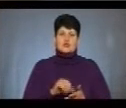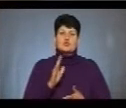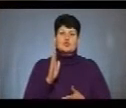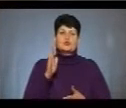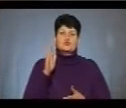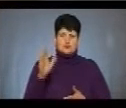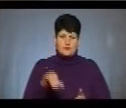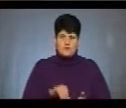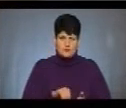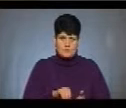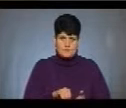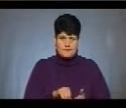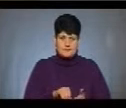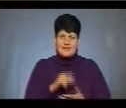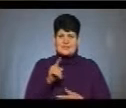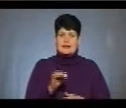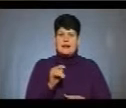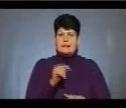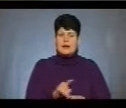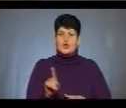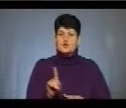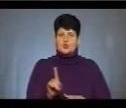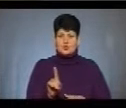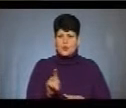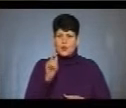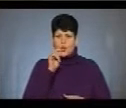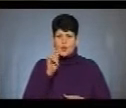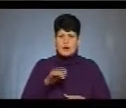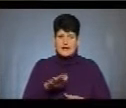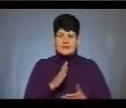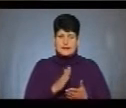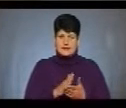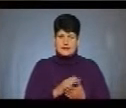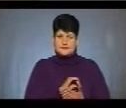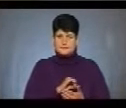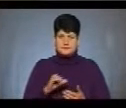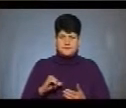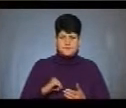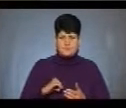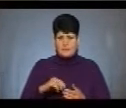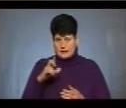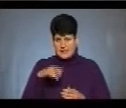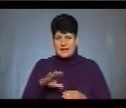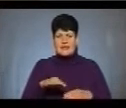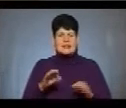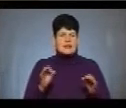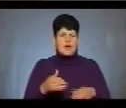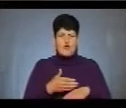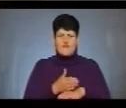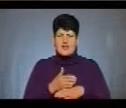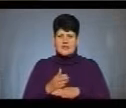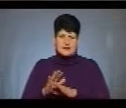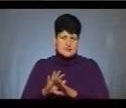будемо виступати за те, що Україна є унітарна держава, ніякої федералізації,